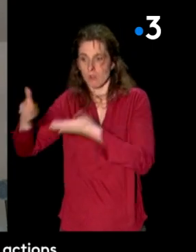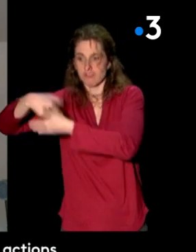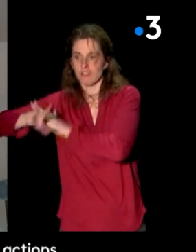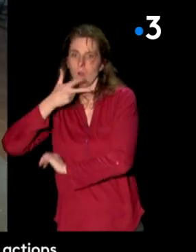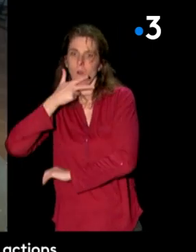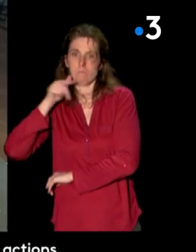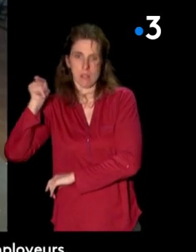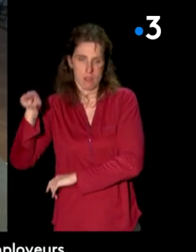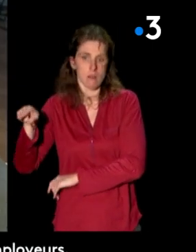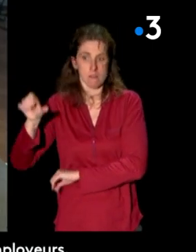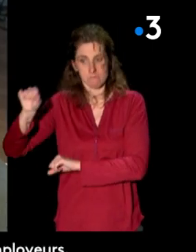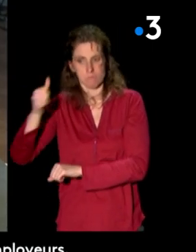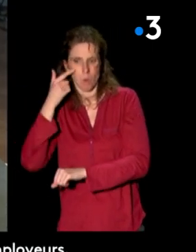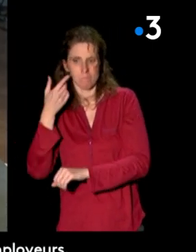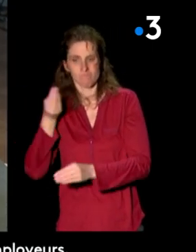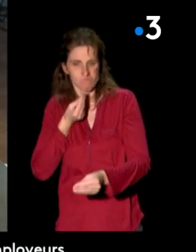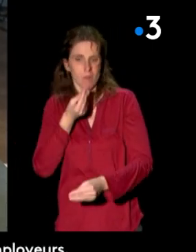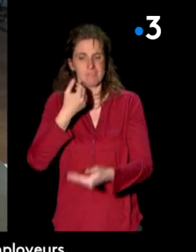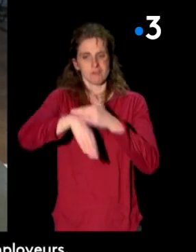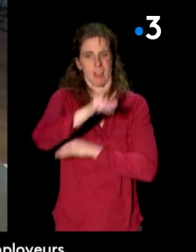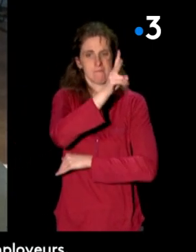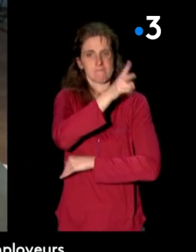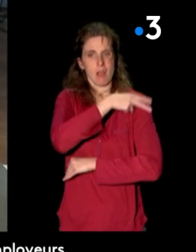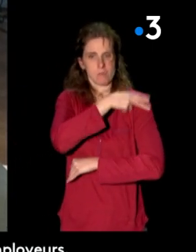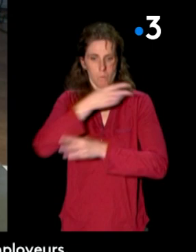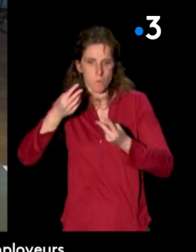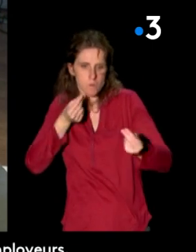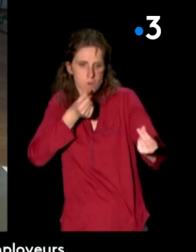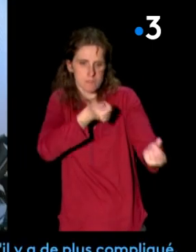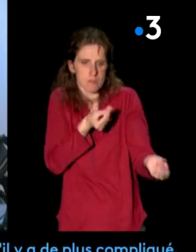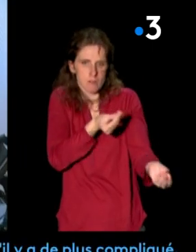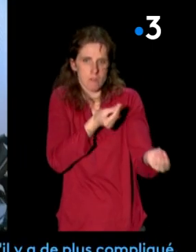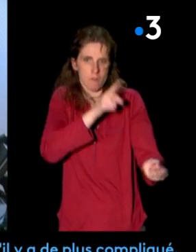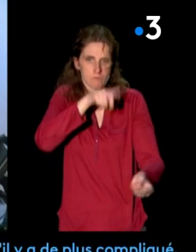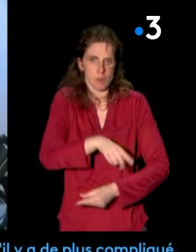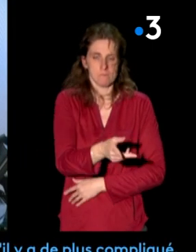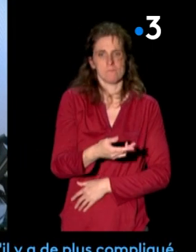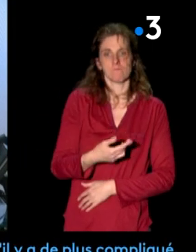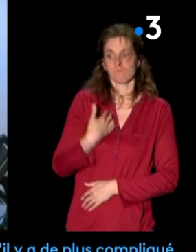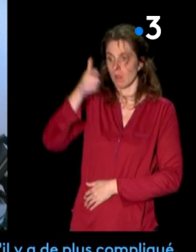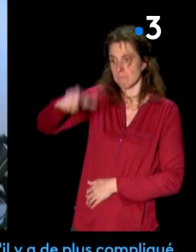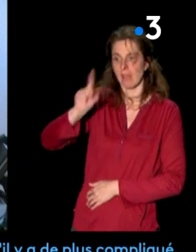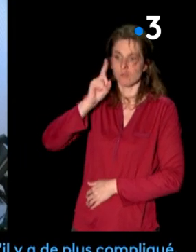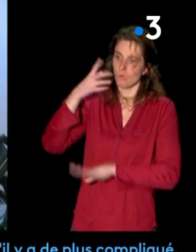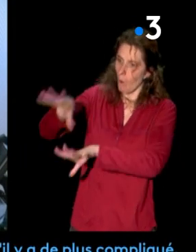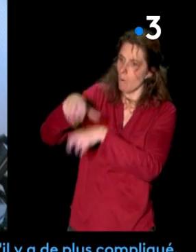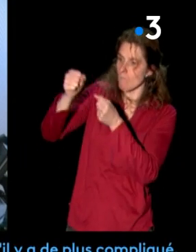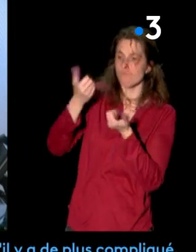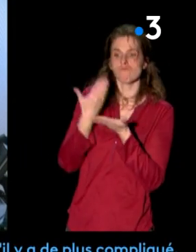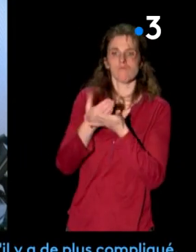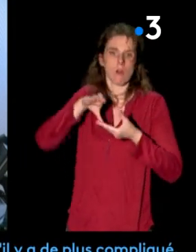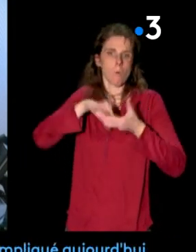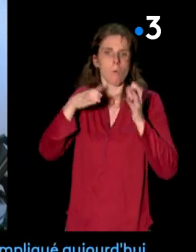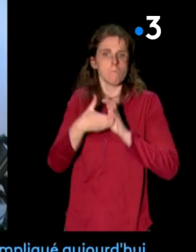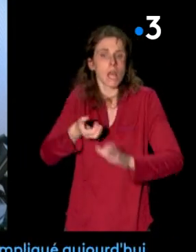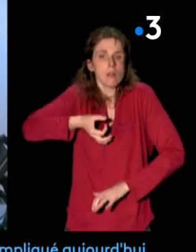mène à l'URAPEDA, il faut aussi mieux sensibiliser les employeurs. L'embauche d'une personne sourde en soi n'est pas ce'il de plus compliqué.